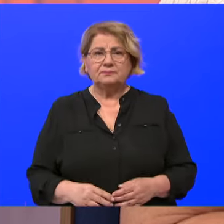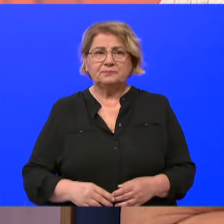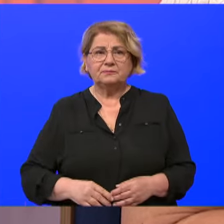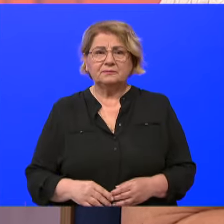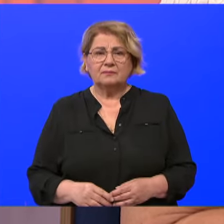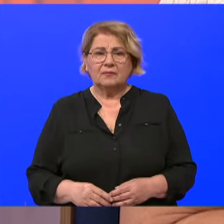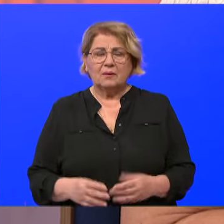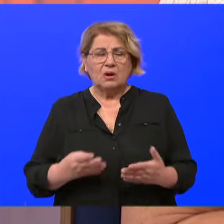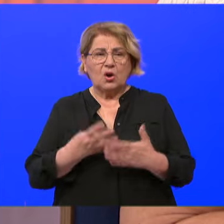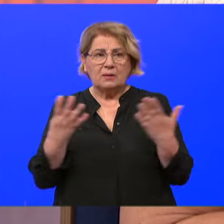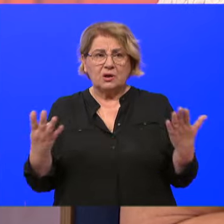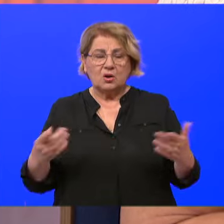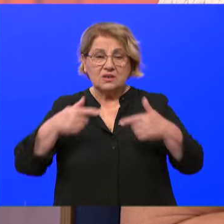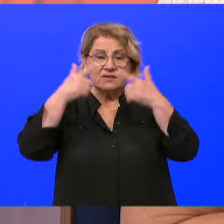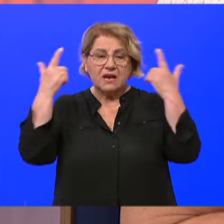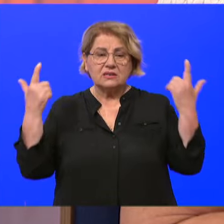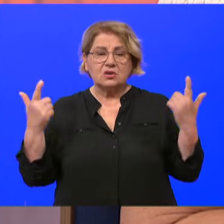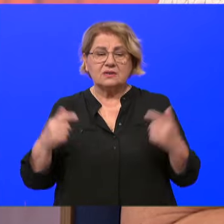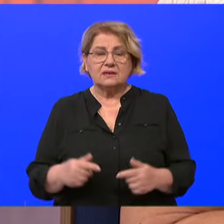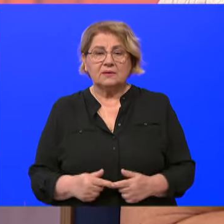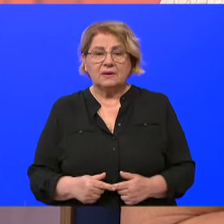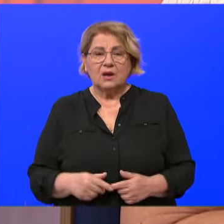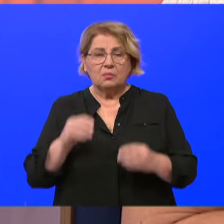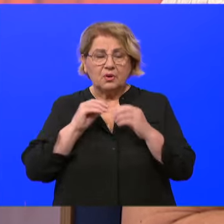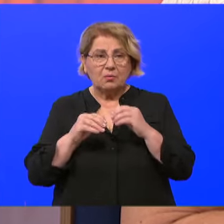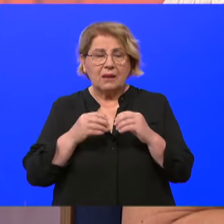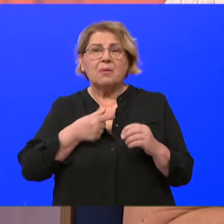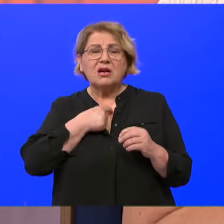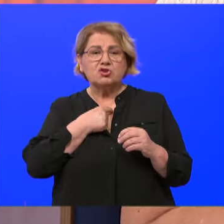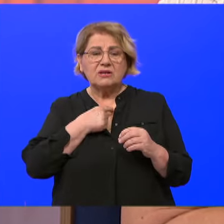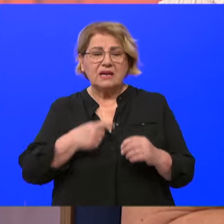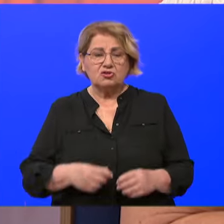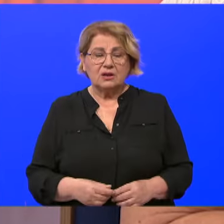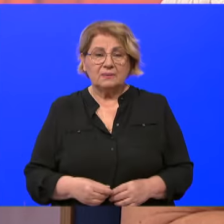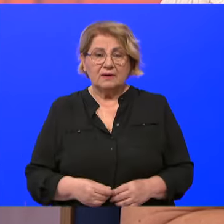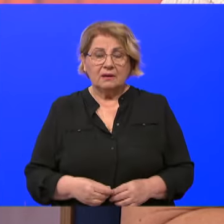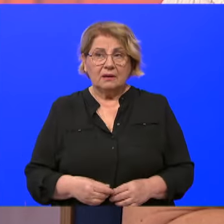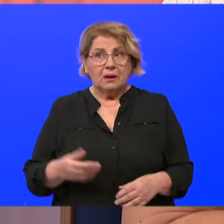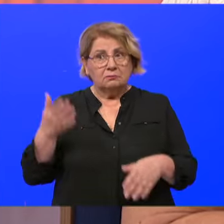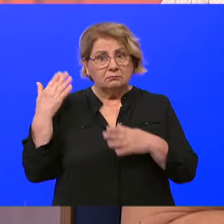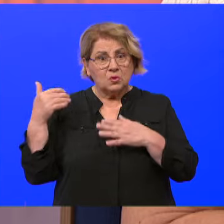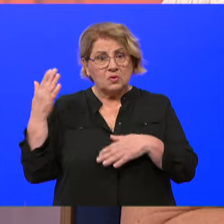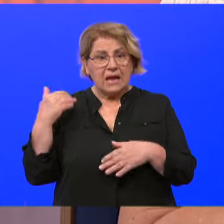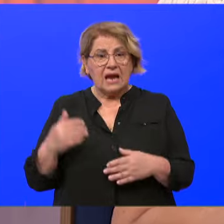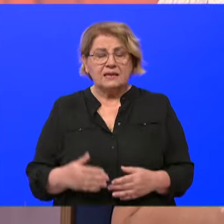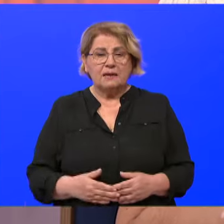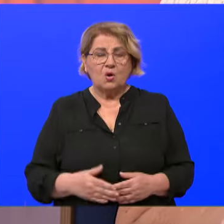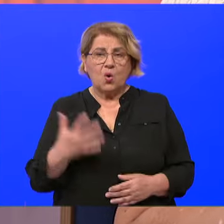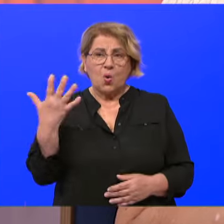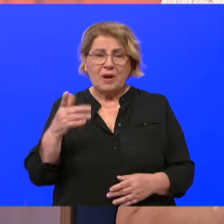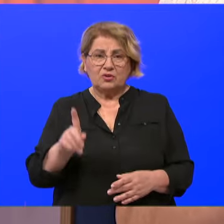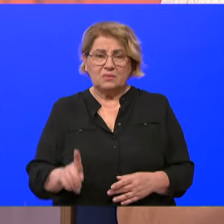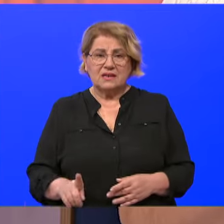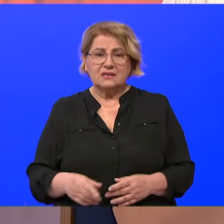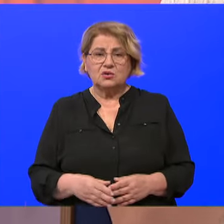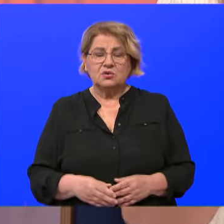emisija o svjesnosti, o problemima štitnjače. U zadnjem vikendu u Svibnju tako